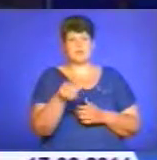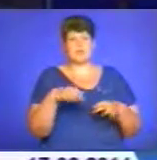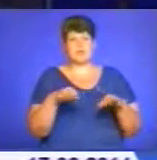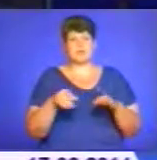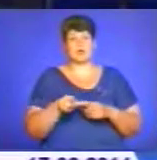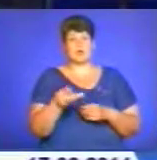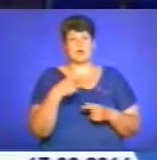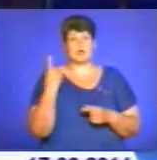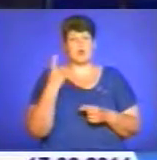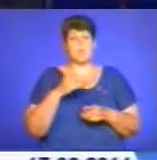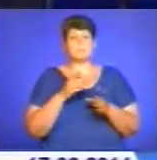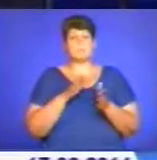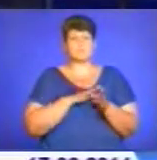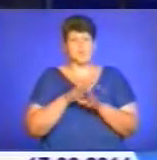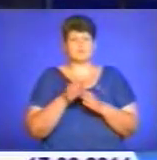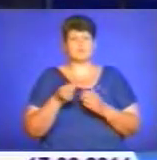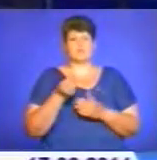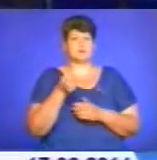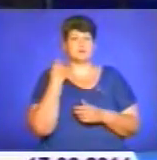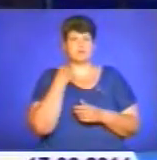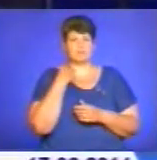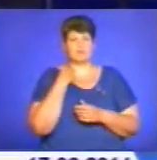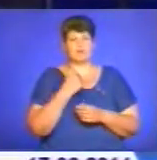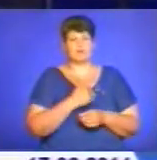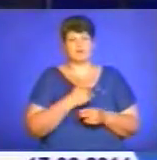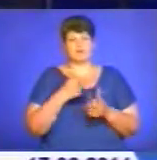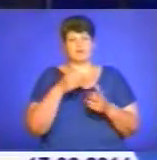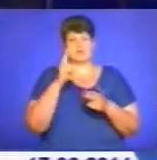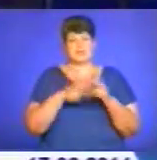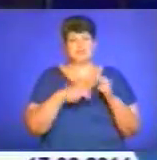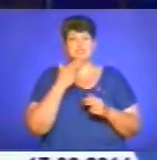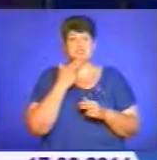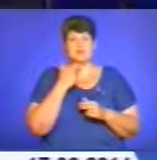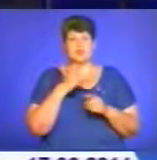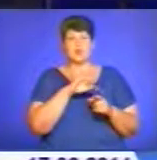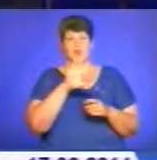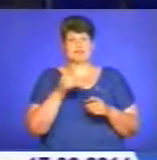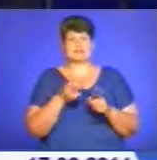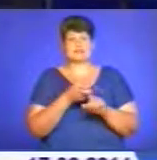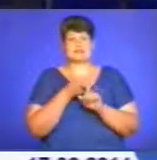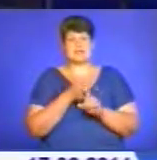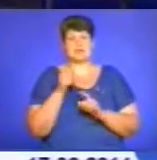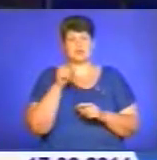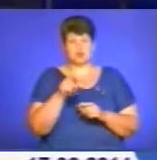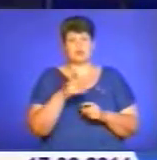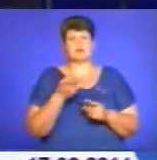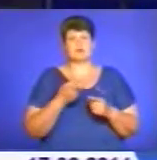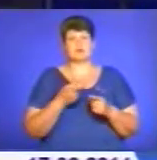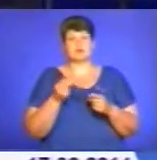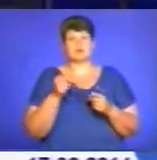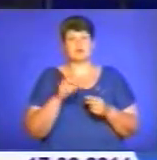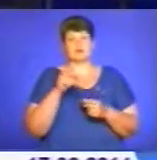Повністю виплатити заборгованість, сподіваються, вже наприкінці червня. Усе залежить від того, чи пропустить ці гроші